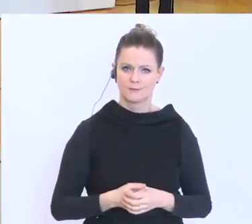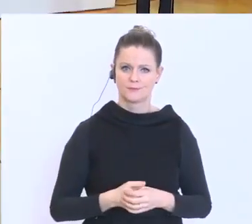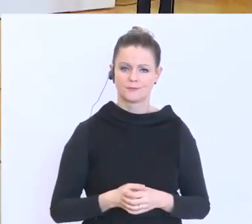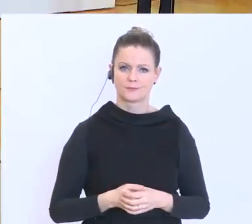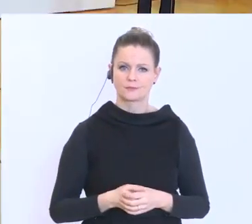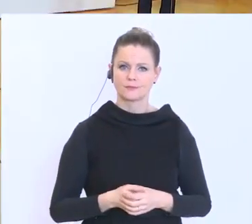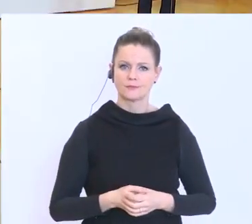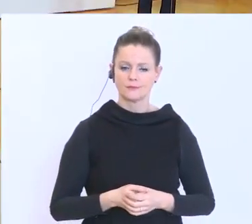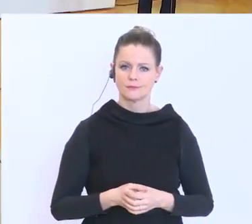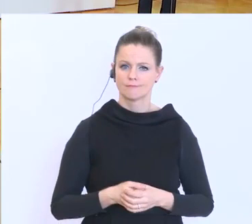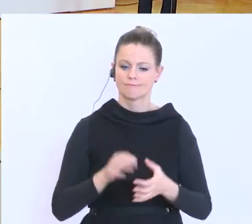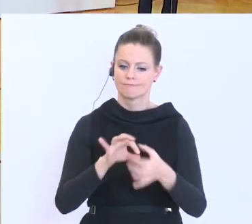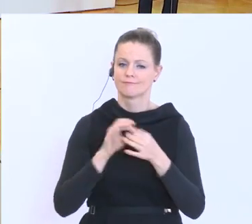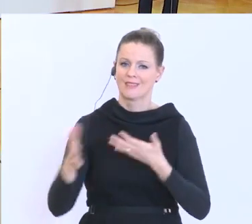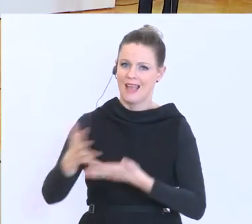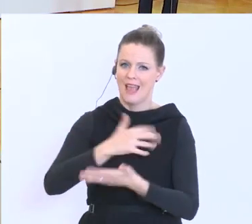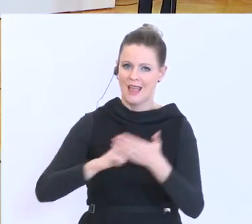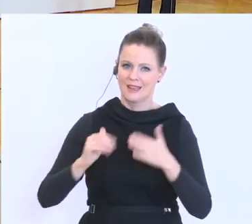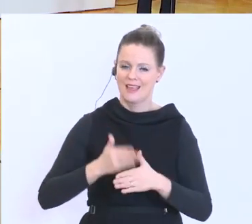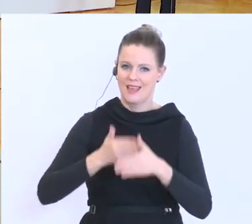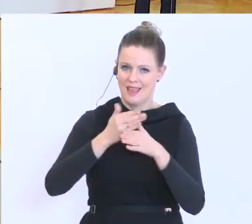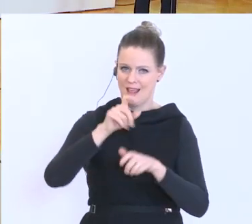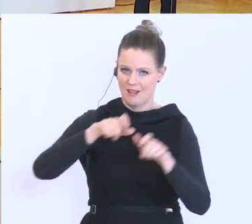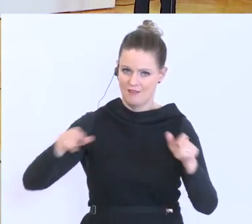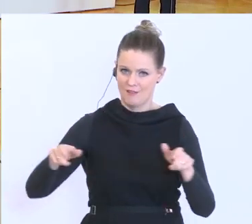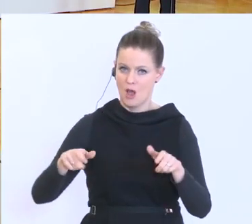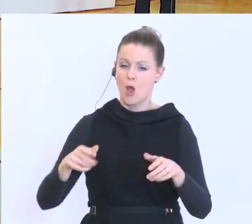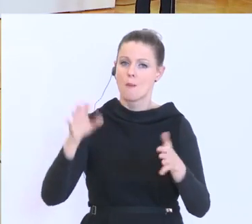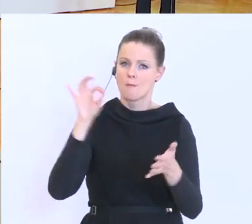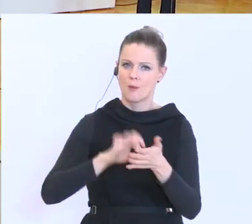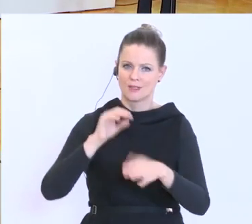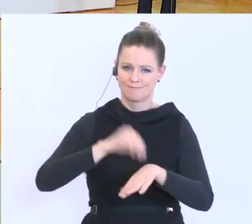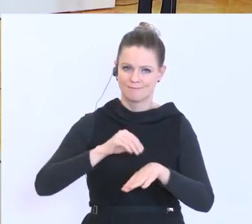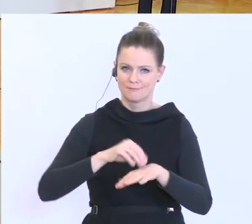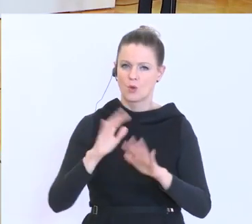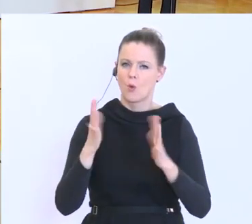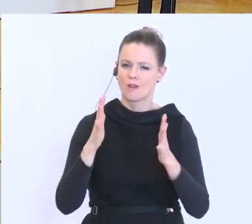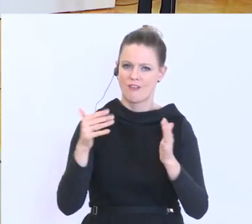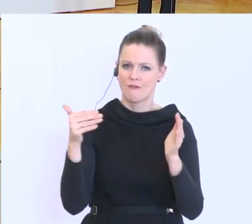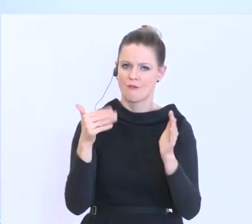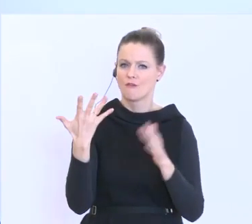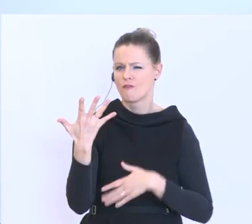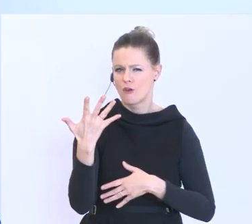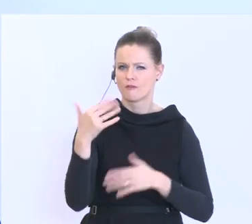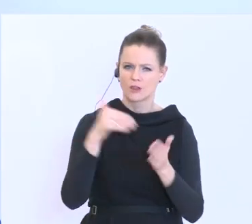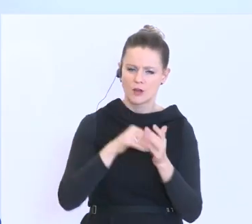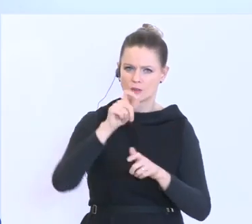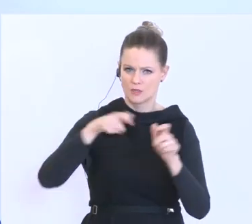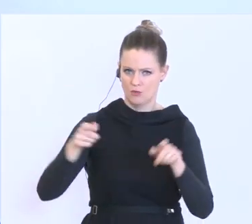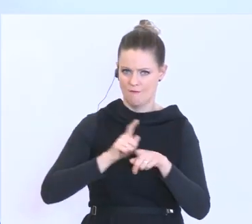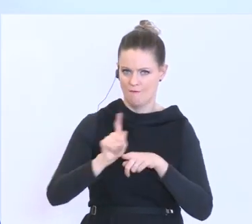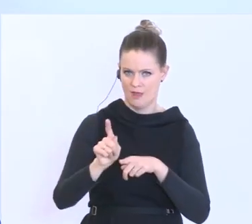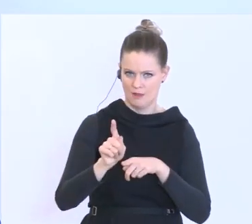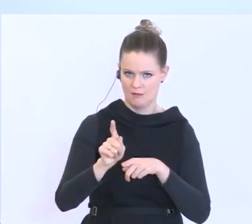Also zu den Erntehelfern, was uns derzeit gemeldet worden ist, ist ein Bedarf von rund 5.000 Personen. Aber wie gesagt,